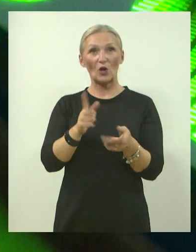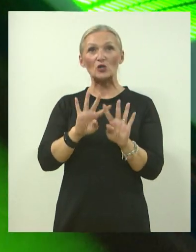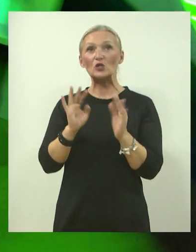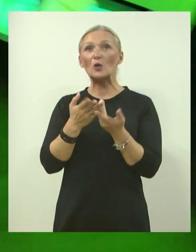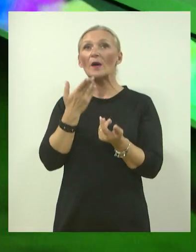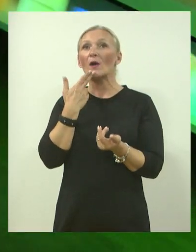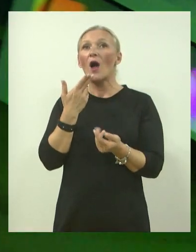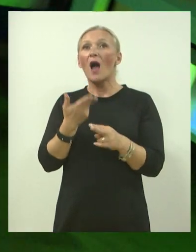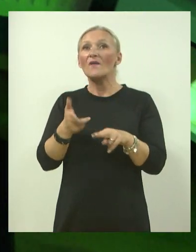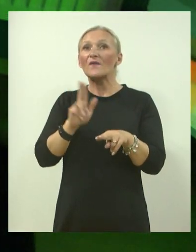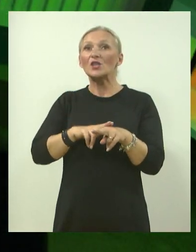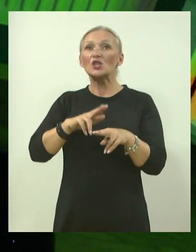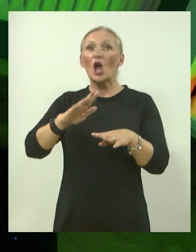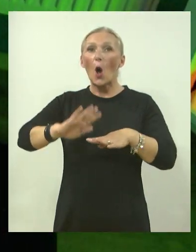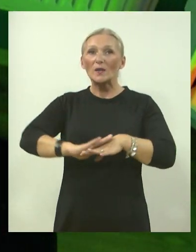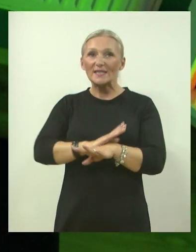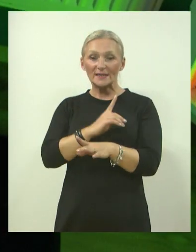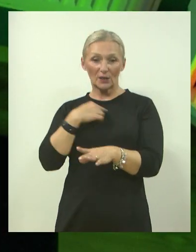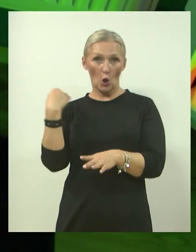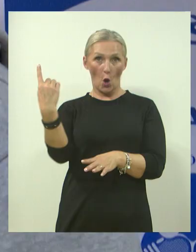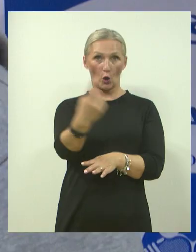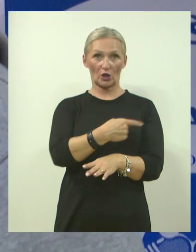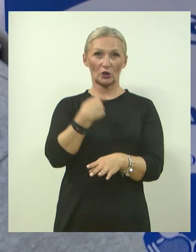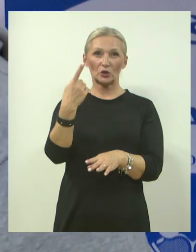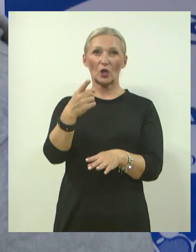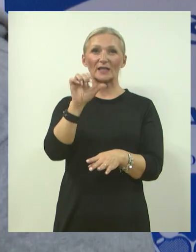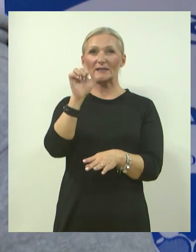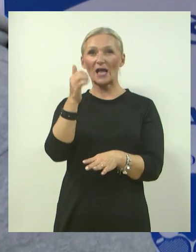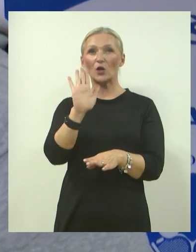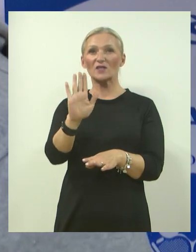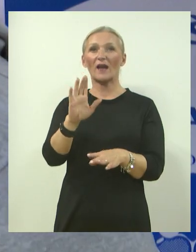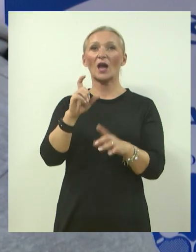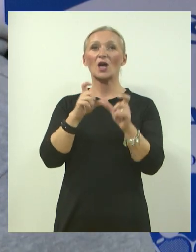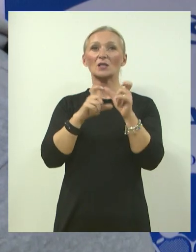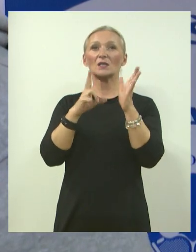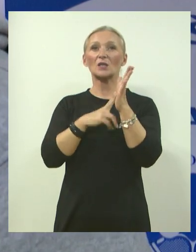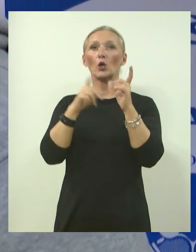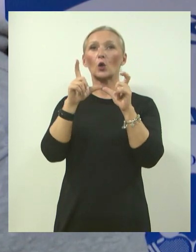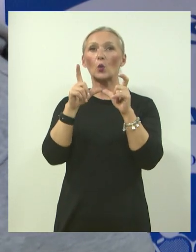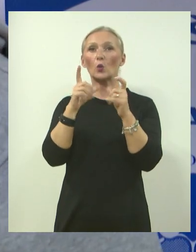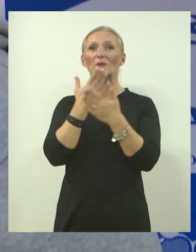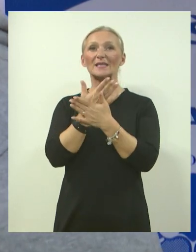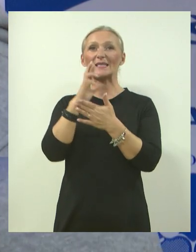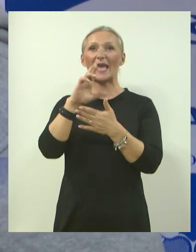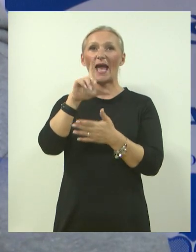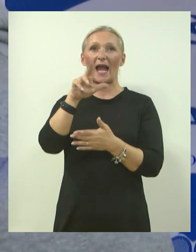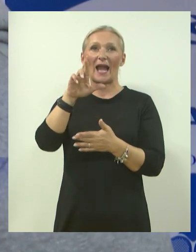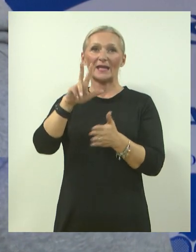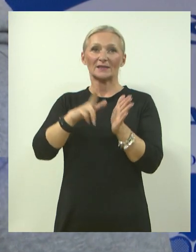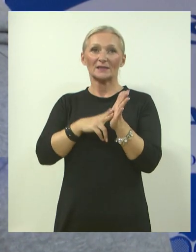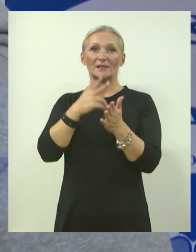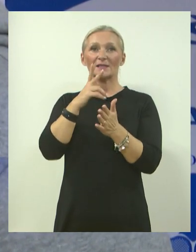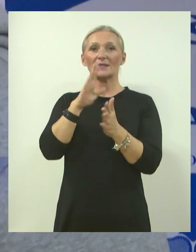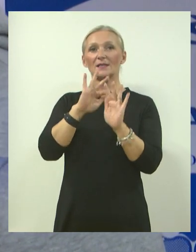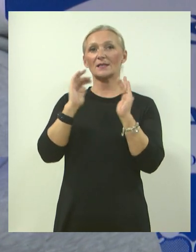pruža više osjetilno okruženje, to je tako zvana snuzelen soba, ili nizozemci kažu snuzelen soba, u